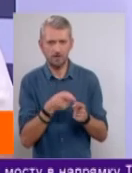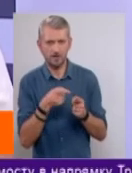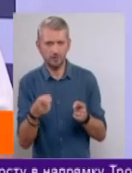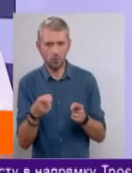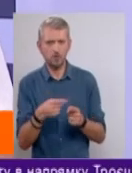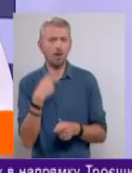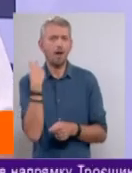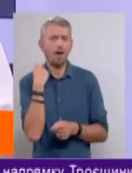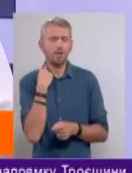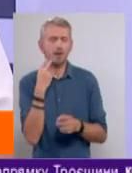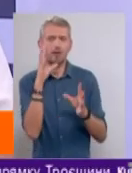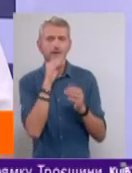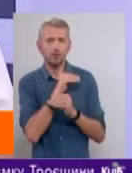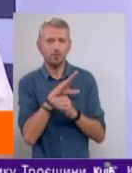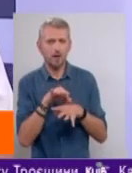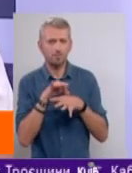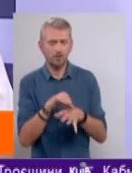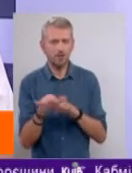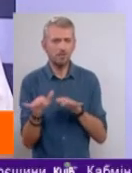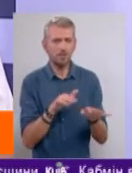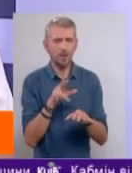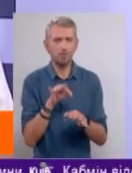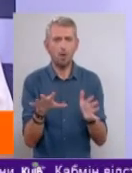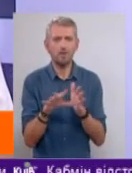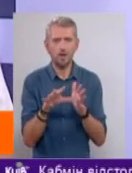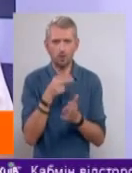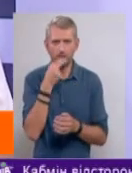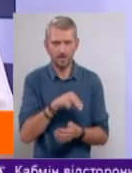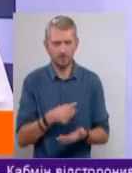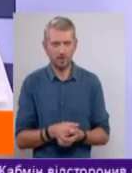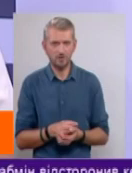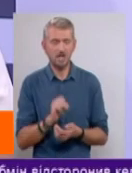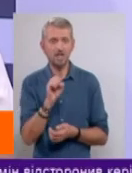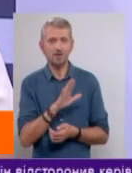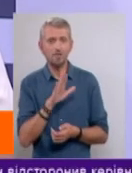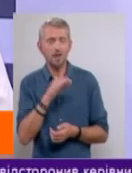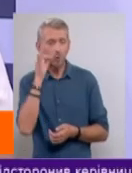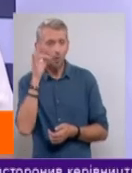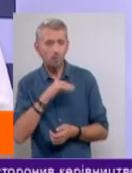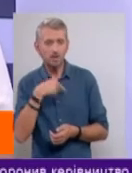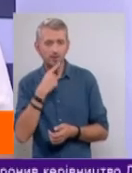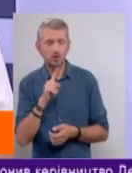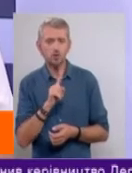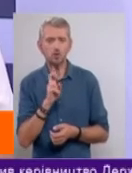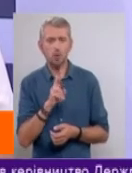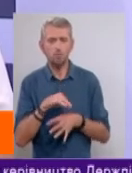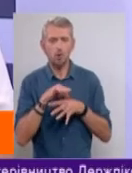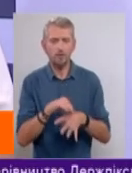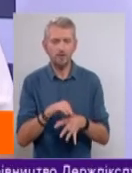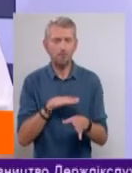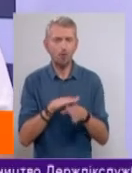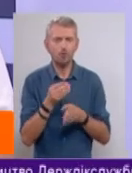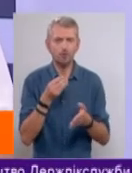Англия не успевает проводить мероприятия по енергоэффективности. Европейский опыт говорит, чтобы для того, чтобы провести